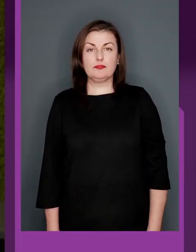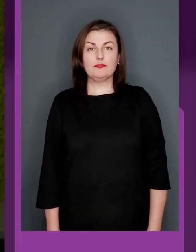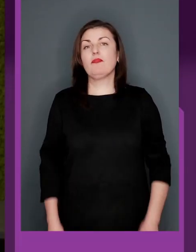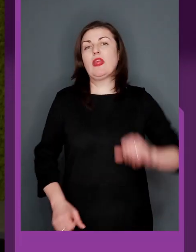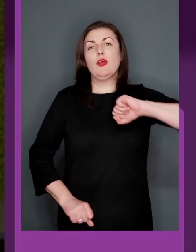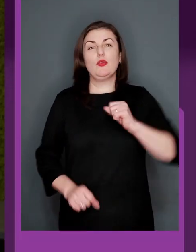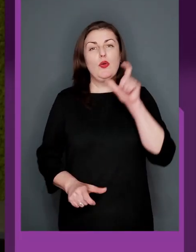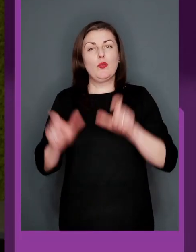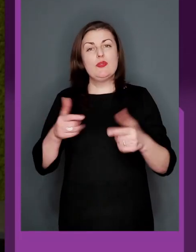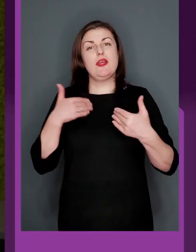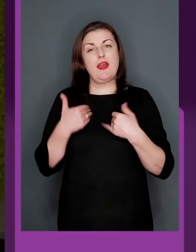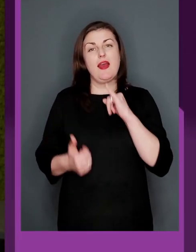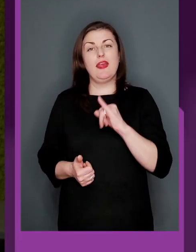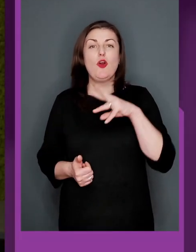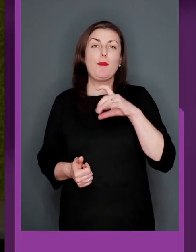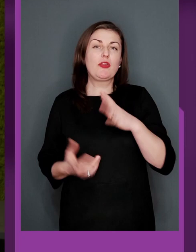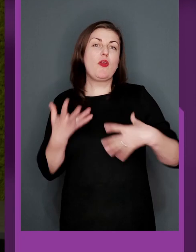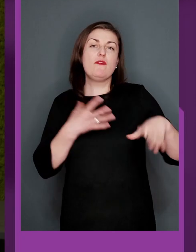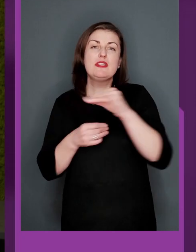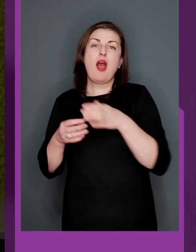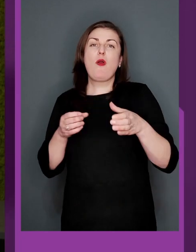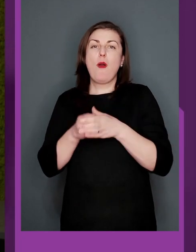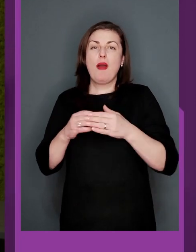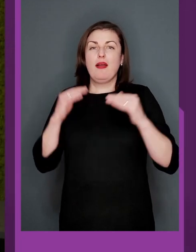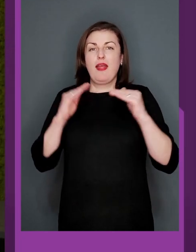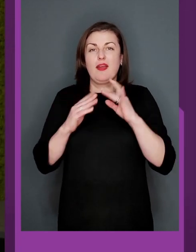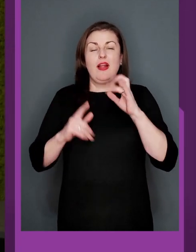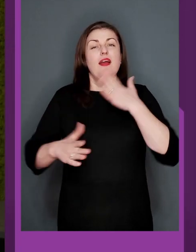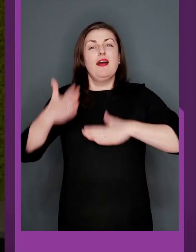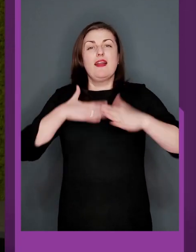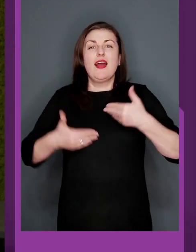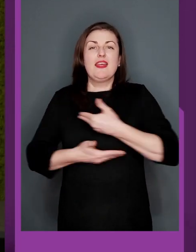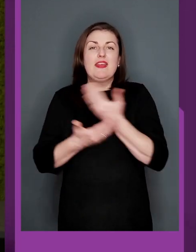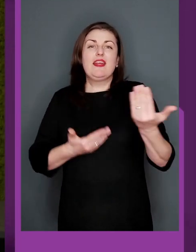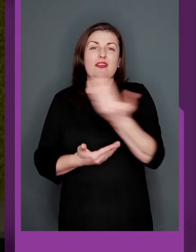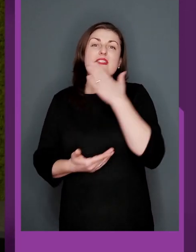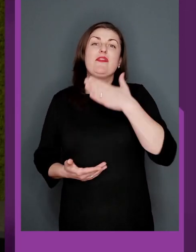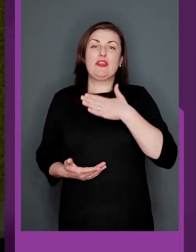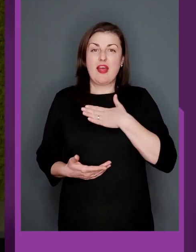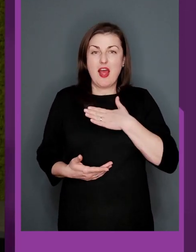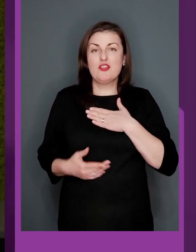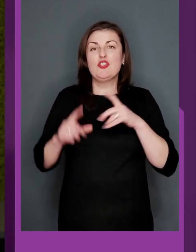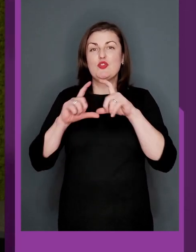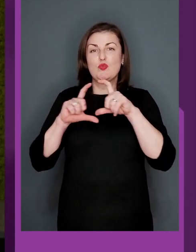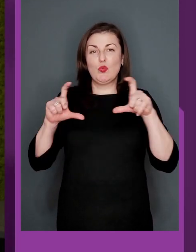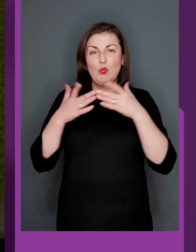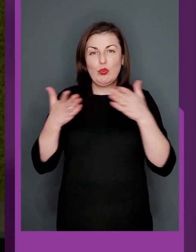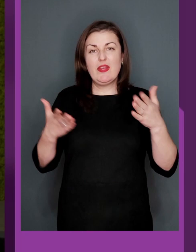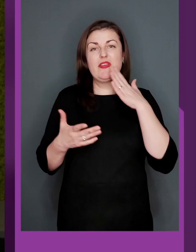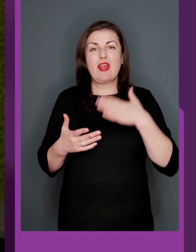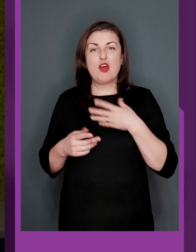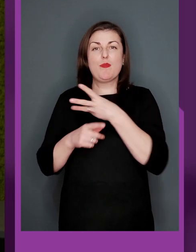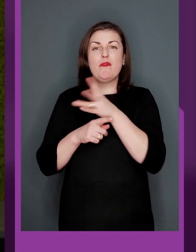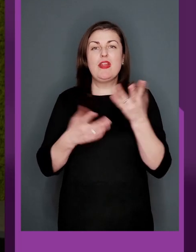Друзі, я Ігор Мартиненко і вся команда каналу «Еквалімпік» раді вітати вас в нашій студії, в нашому ефірі,